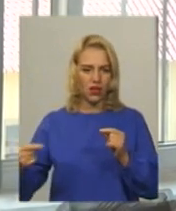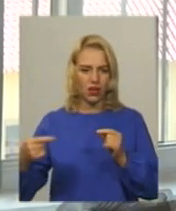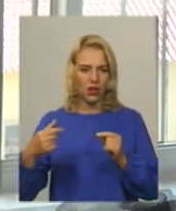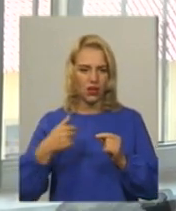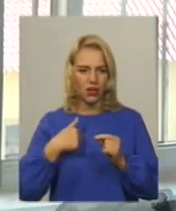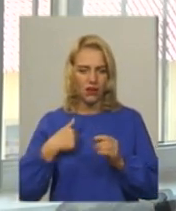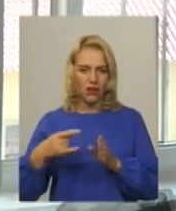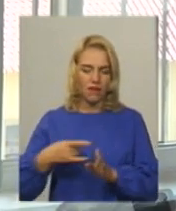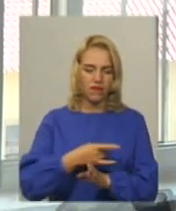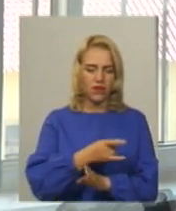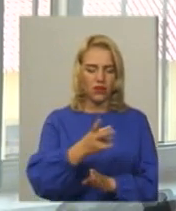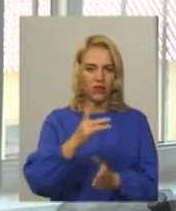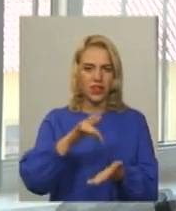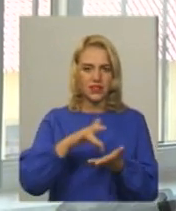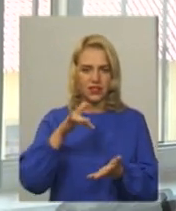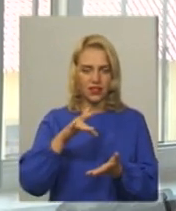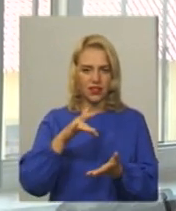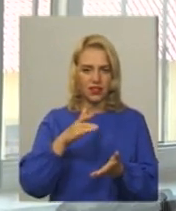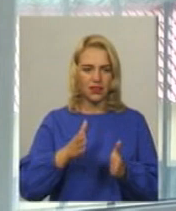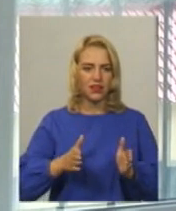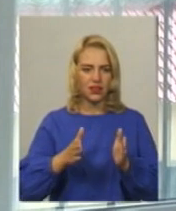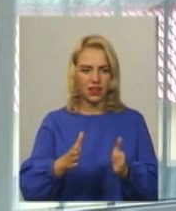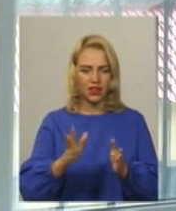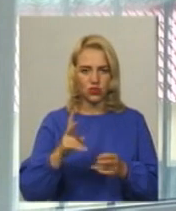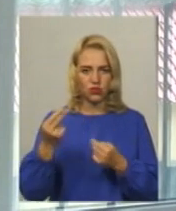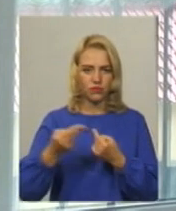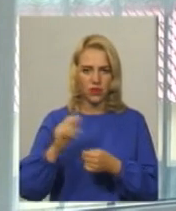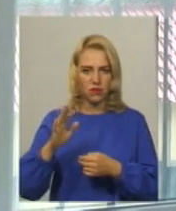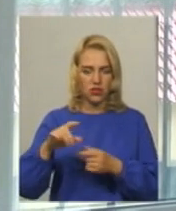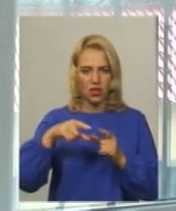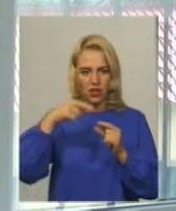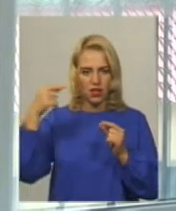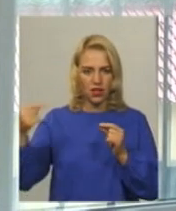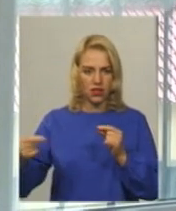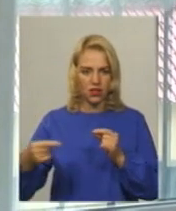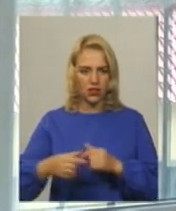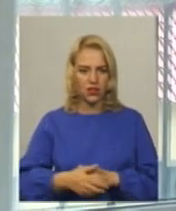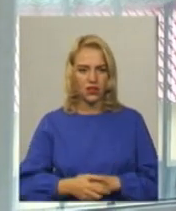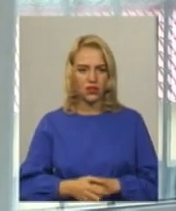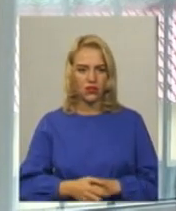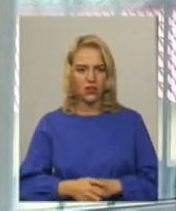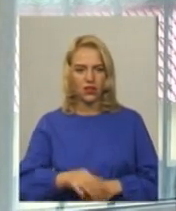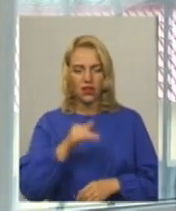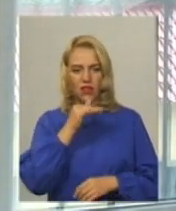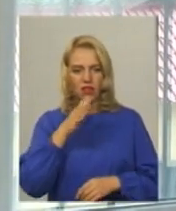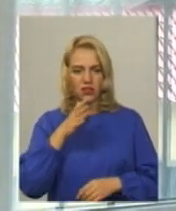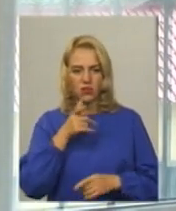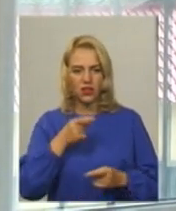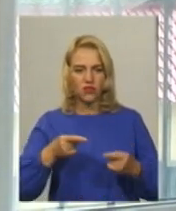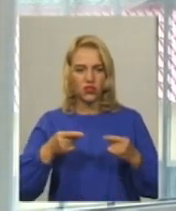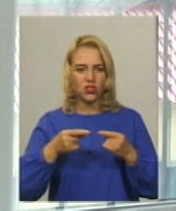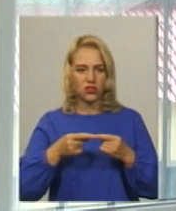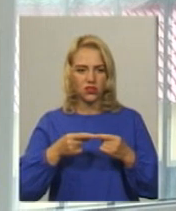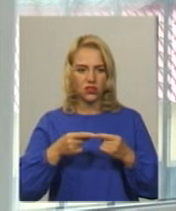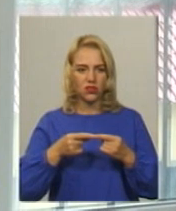праці, щоб обминуліцю перешло Я не змію вчасно виявити транспортний